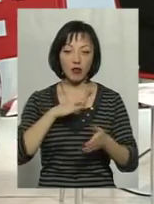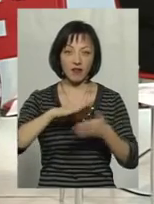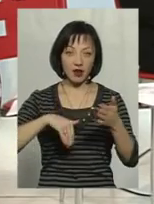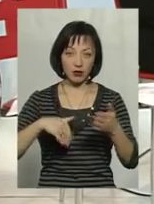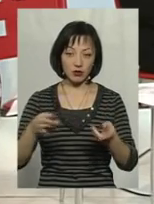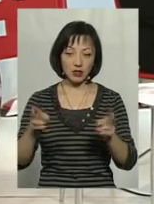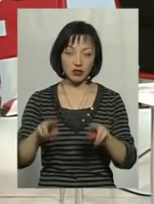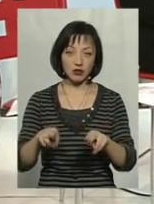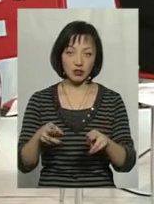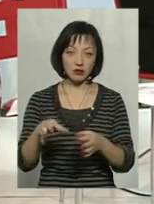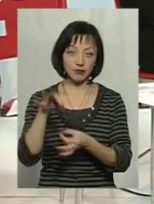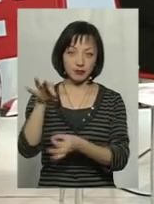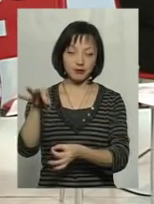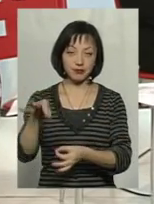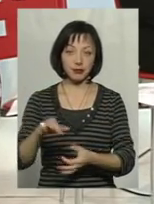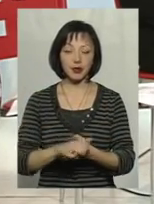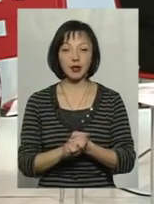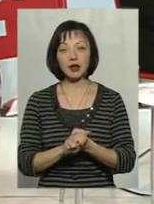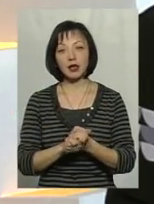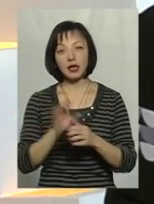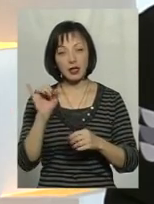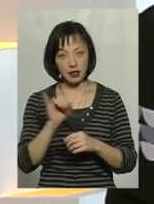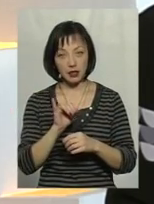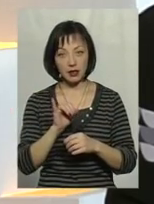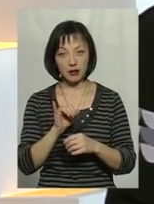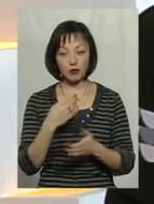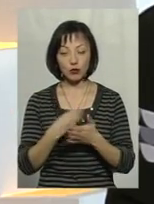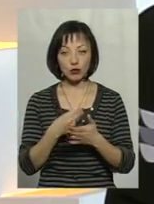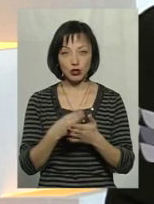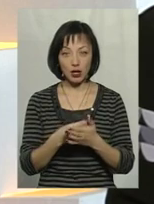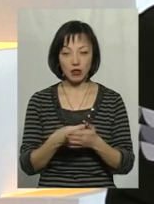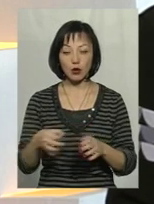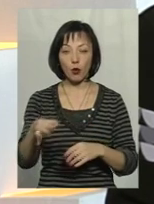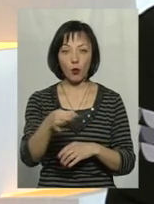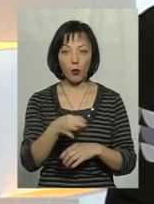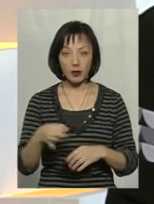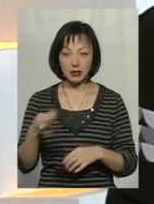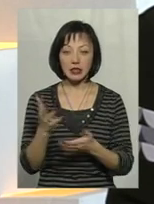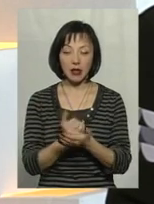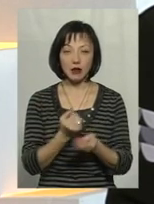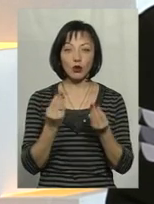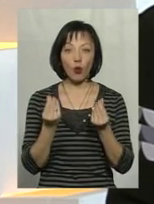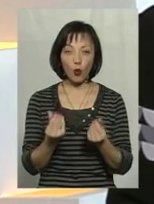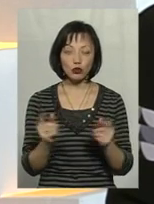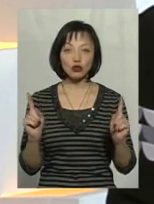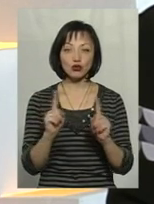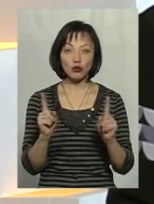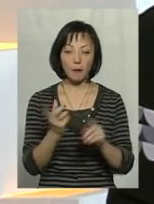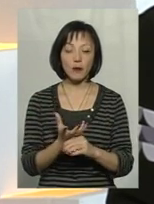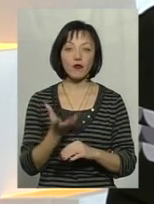з фінансуванням. І в бюджеті області найдено кошти на те, щоб